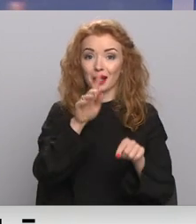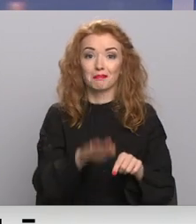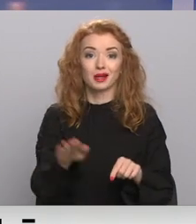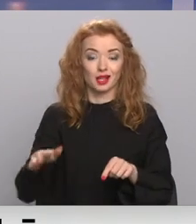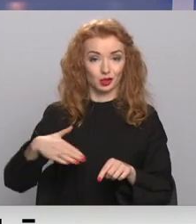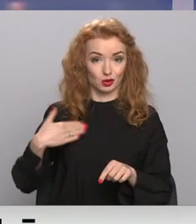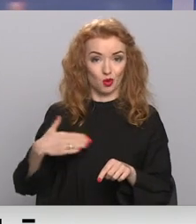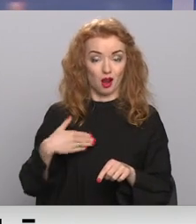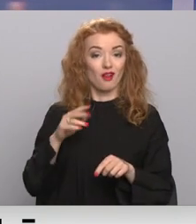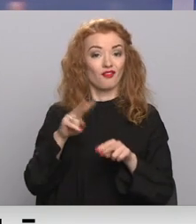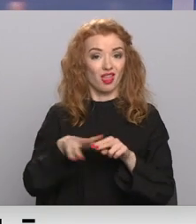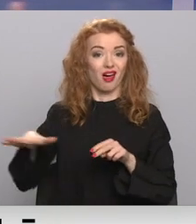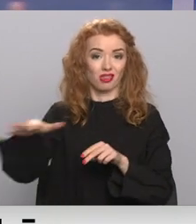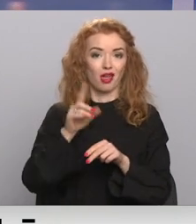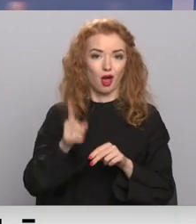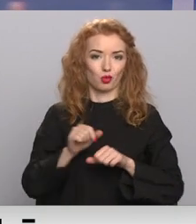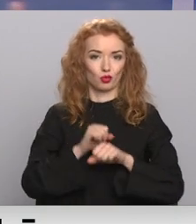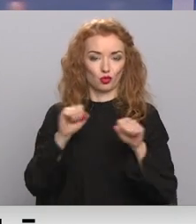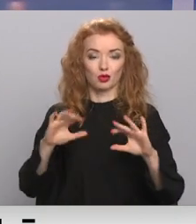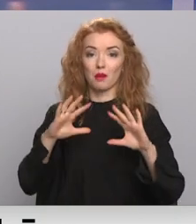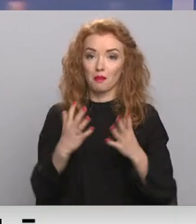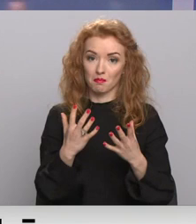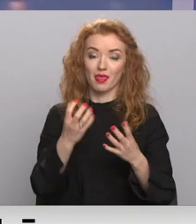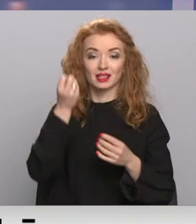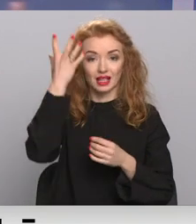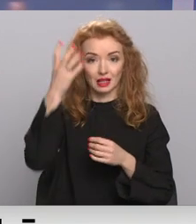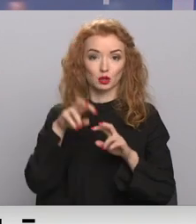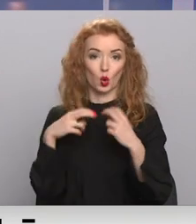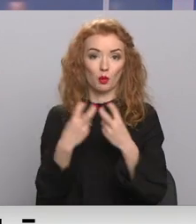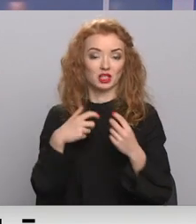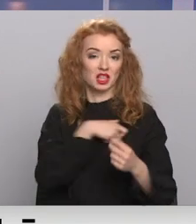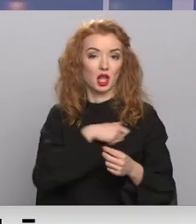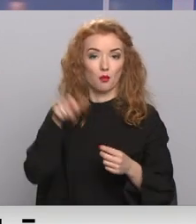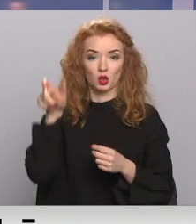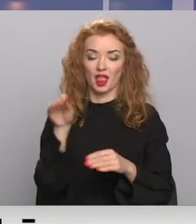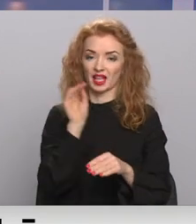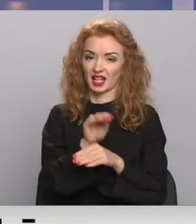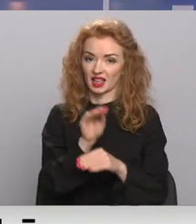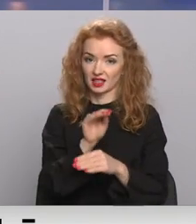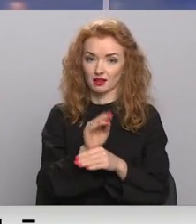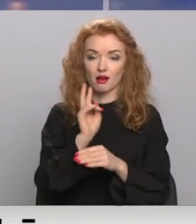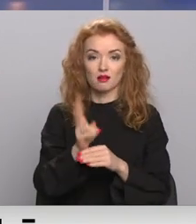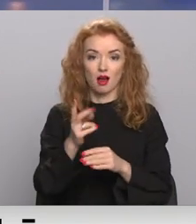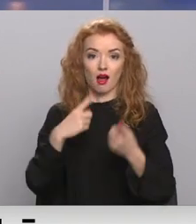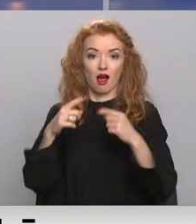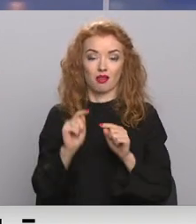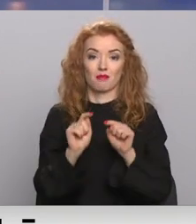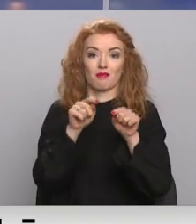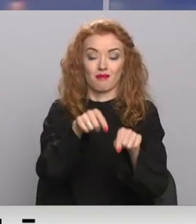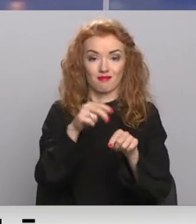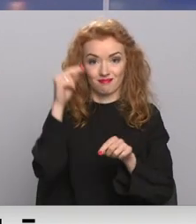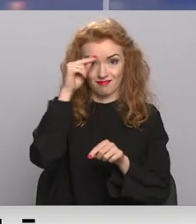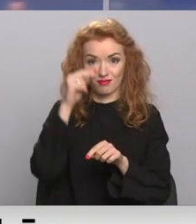Skolas vidē jābūt drošai. Bet Sējums izglītības komisijas deputāti kritizē līdz šim paveikto klātienas mācībāt jaunošanai no 15.